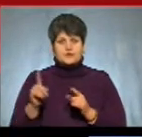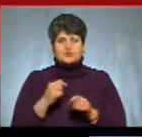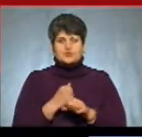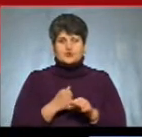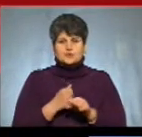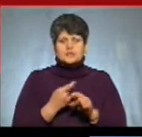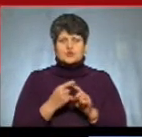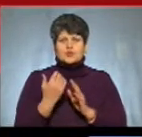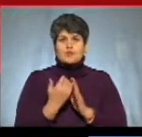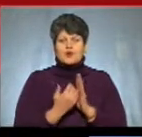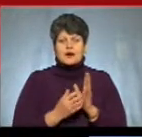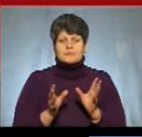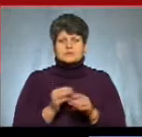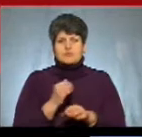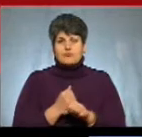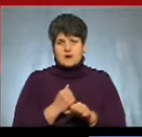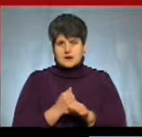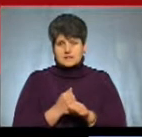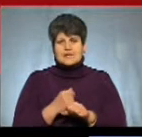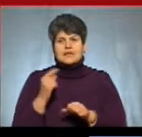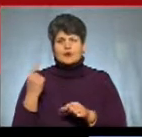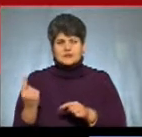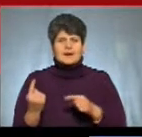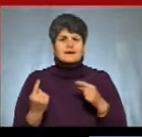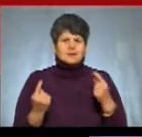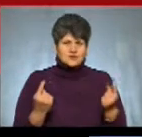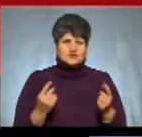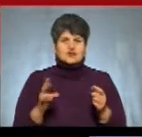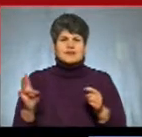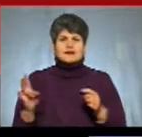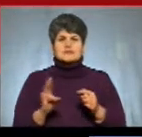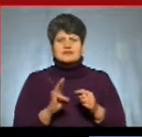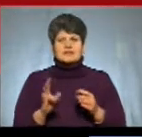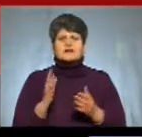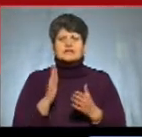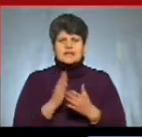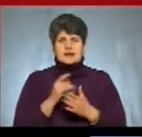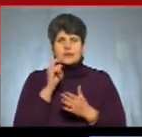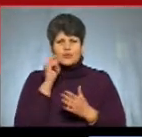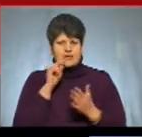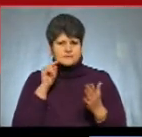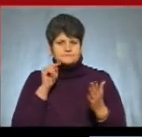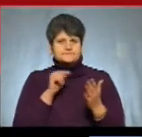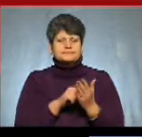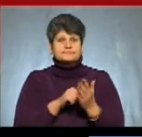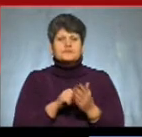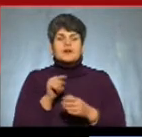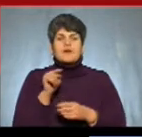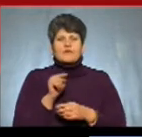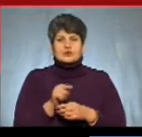цю програму в співпраці. Тому що і одна, і інша церква, вони є україноцентричними. Тобто вони